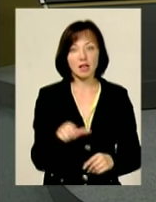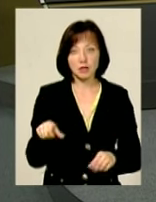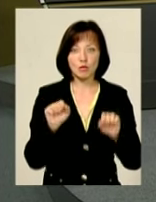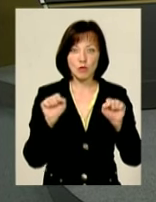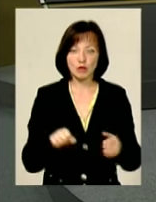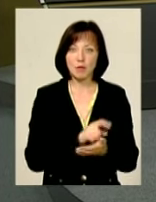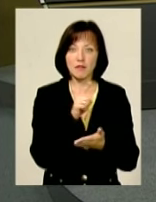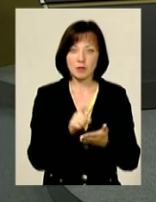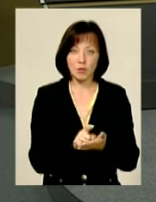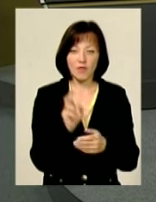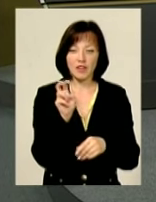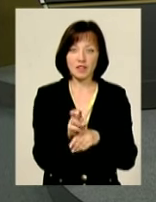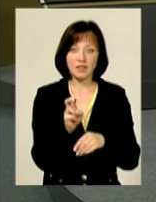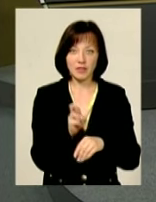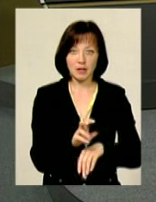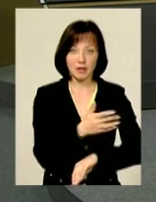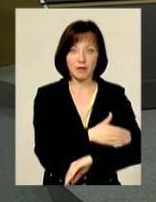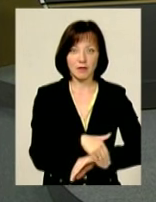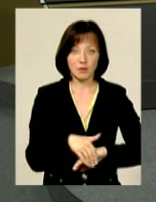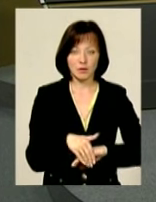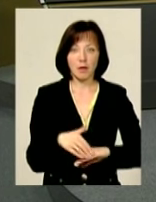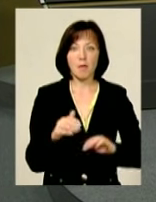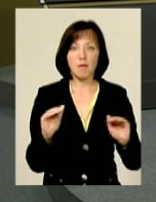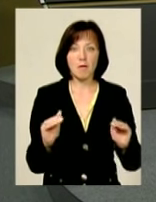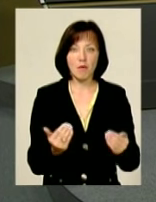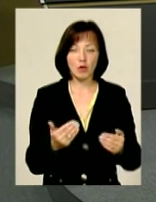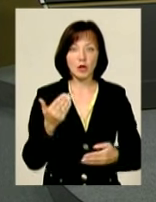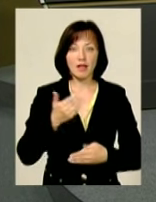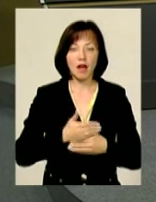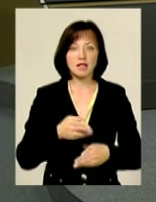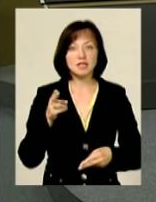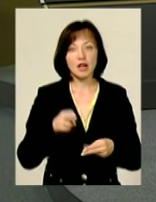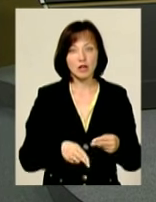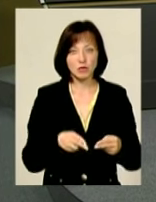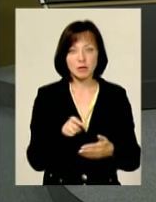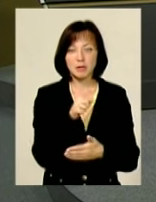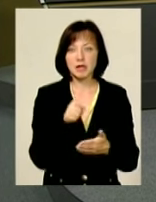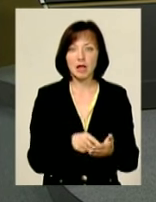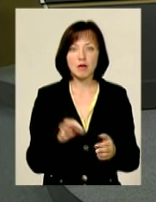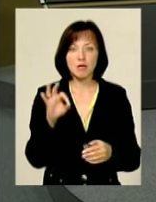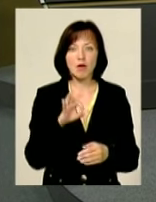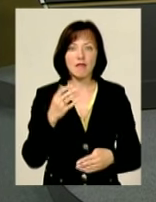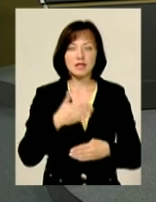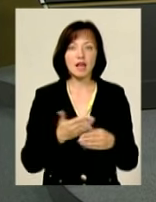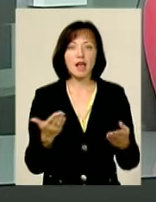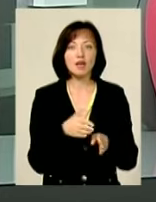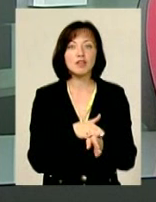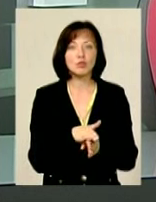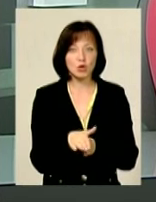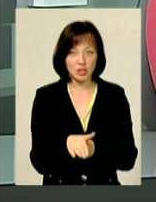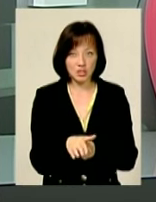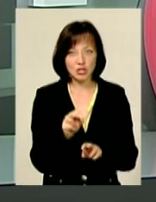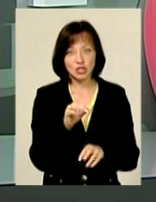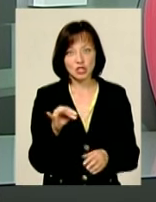обов'язково відвідати монтеатр. До речі, закінчу своє запитання. Щодо вистав, які вже відбулися,